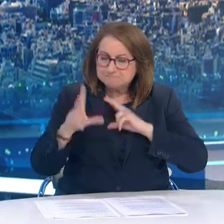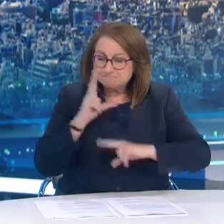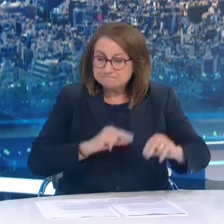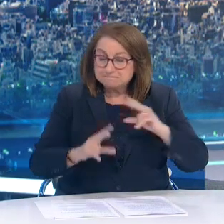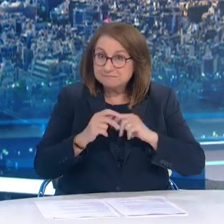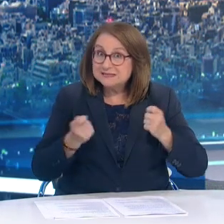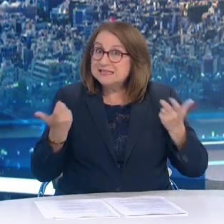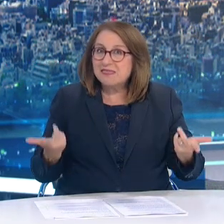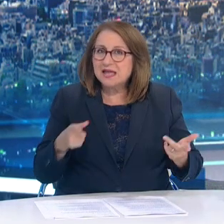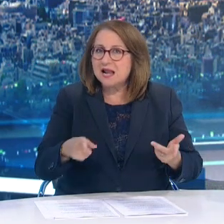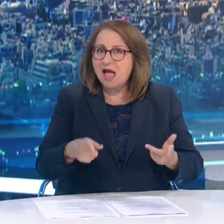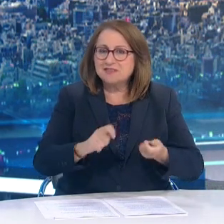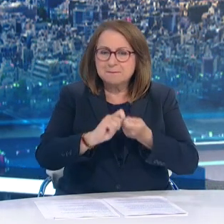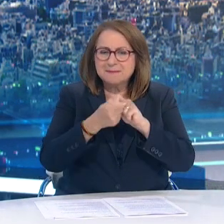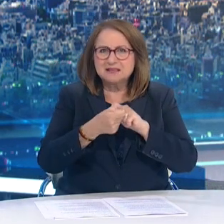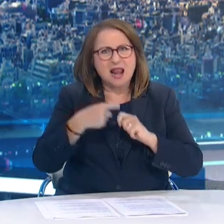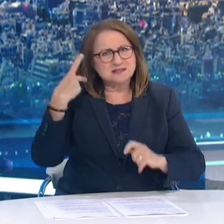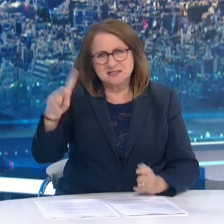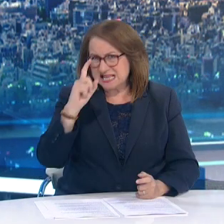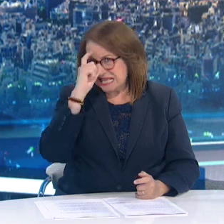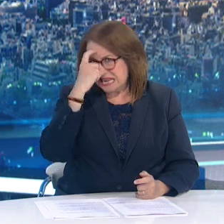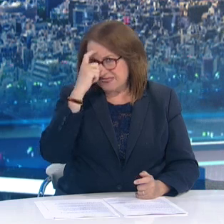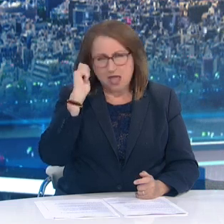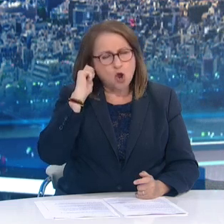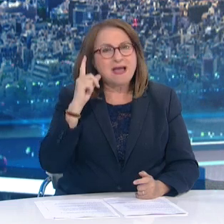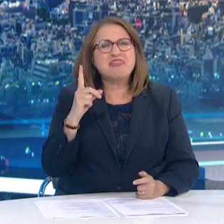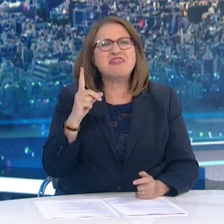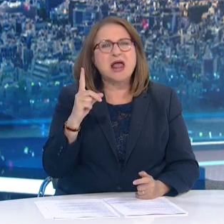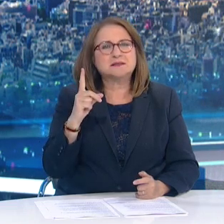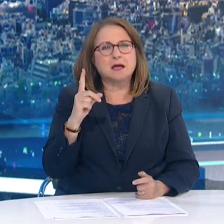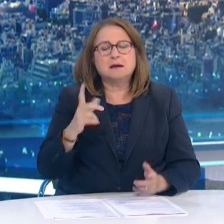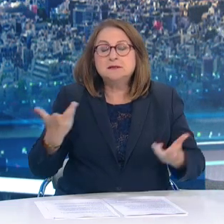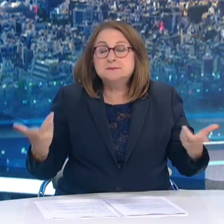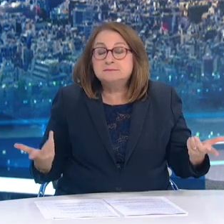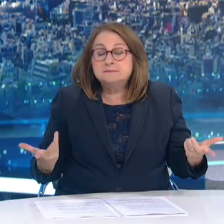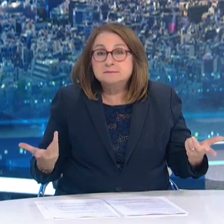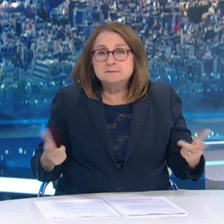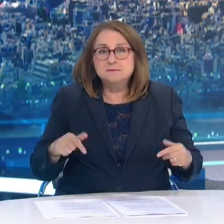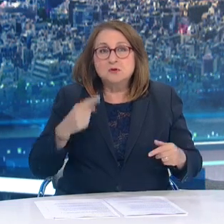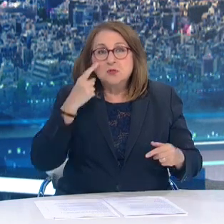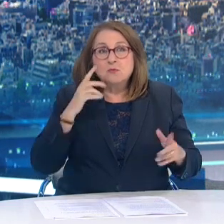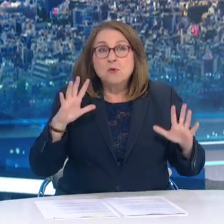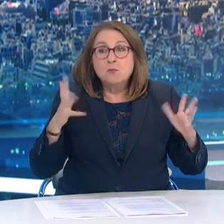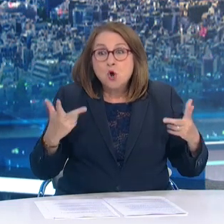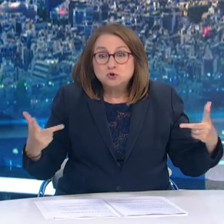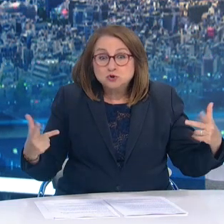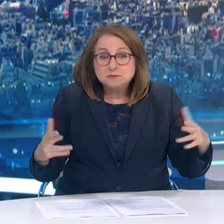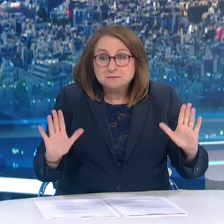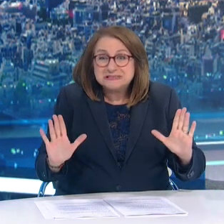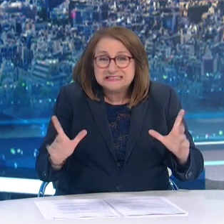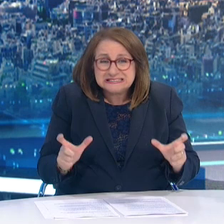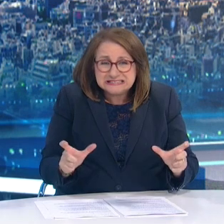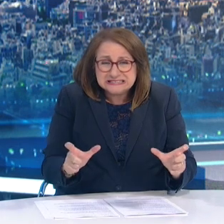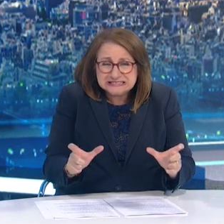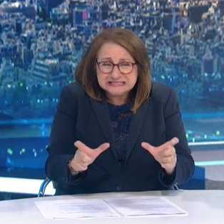η μετάλλαξη ΔΕΛΤΑ. Και πώς θα μπορέσουμε να καθυστερήσουμε την ευρία διασπορά της στην κοινότητα μέχρι να αυξηθεί περαιτέρω η